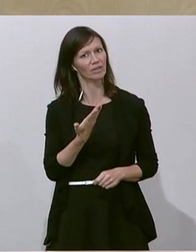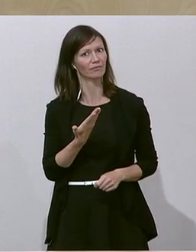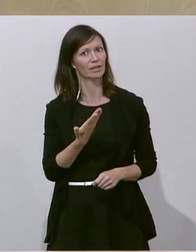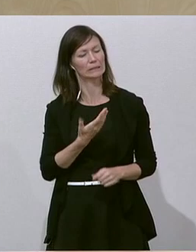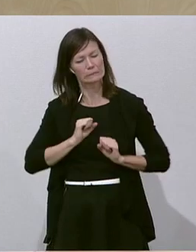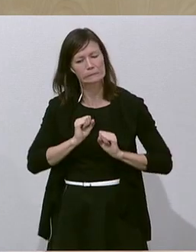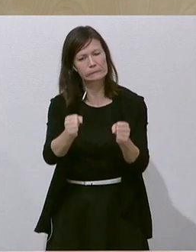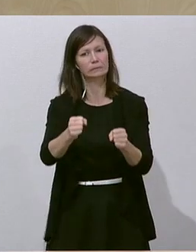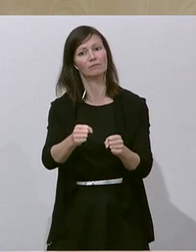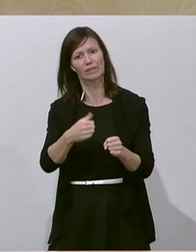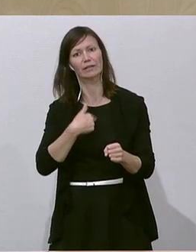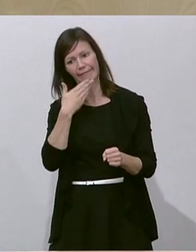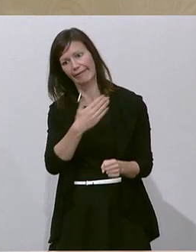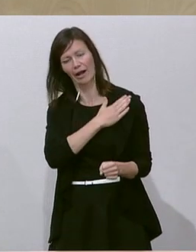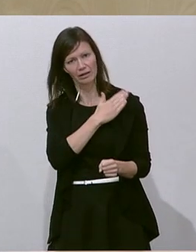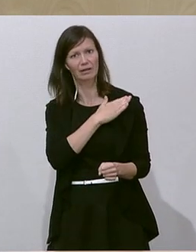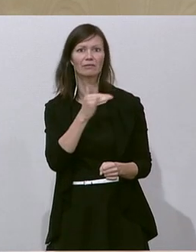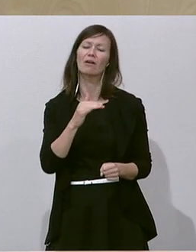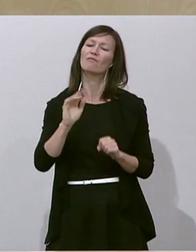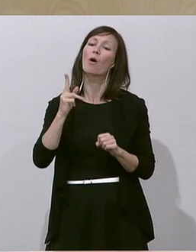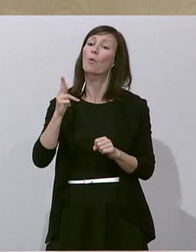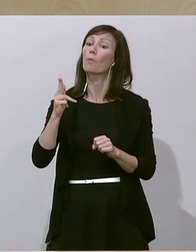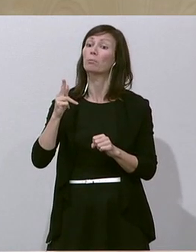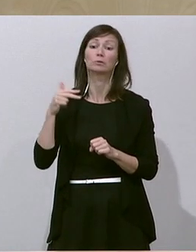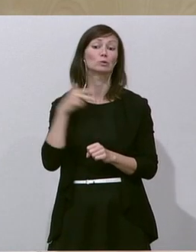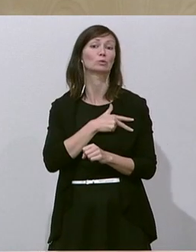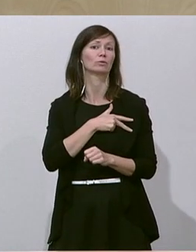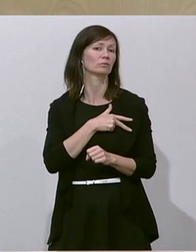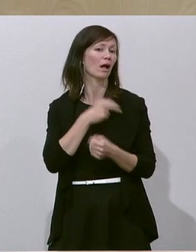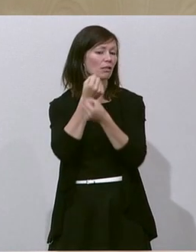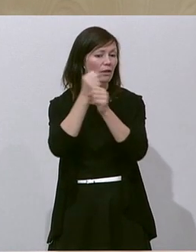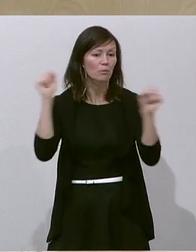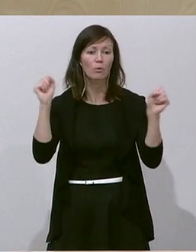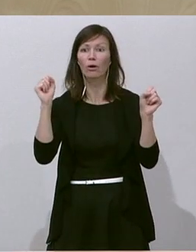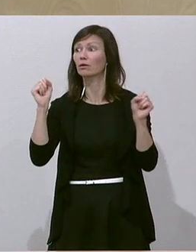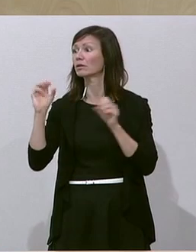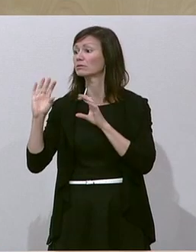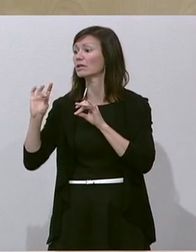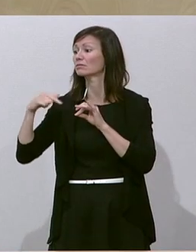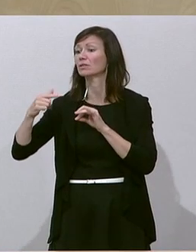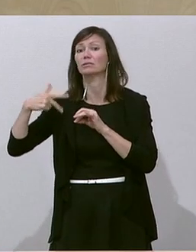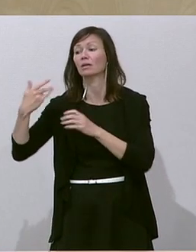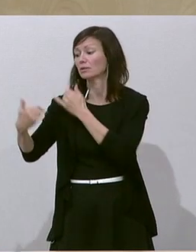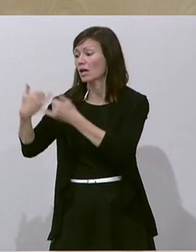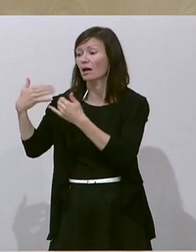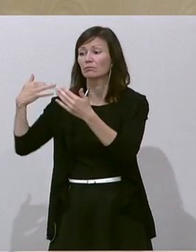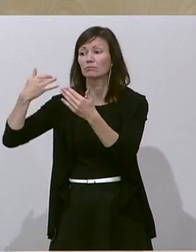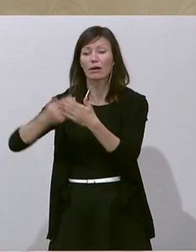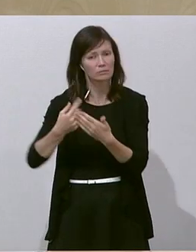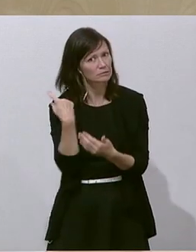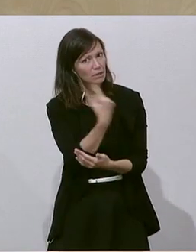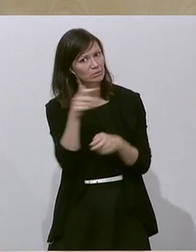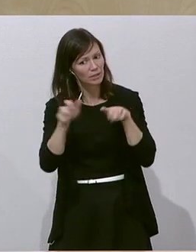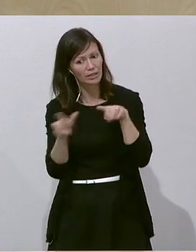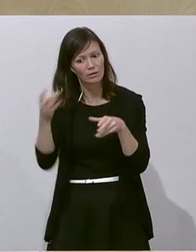weil Sie haben das in den letzten Jahren und Jahrzehnten in Sozialdemokratie und Regierungsverantwortung nie zusammengebracht. Das sind